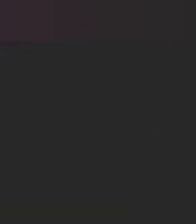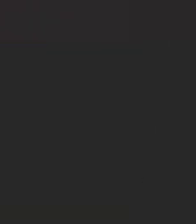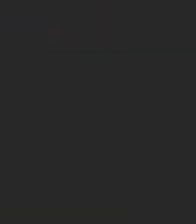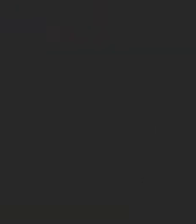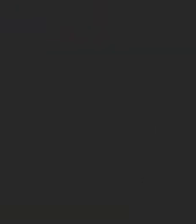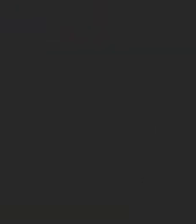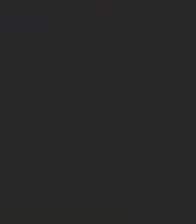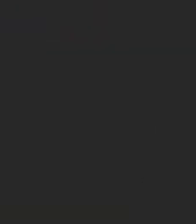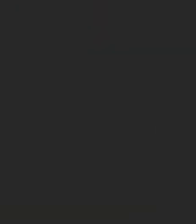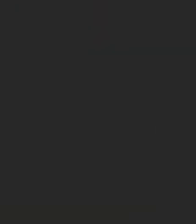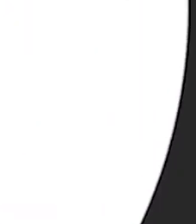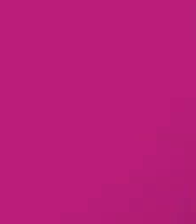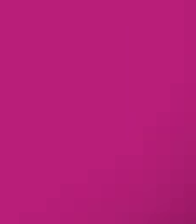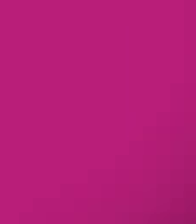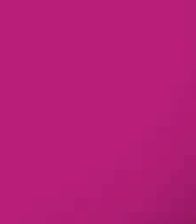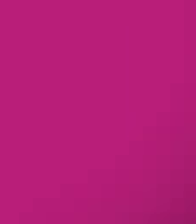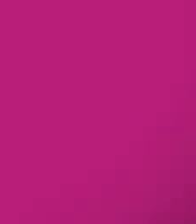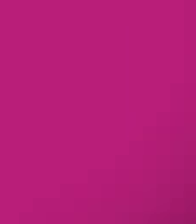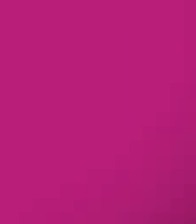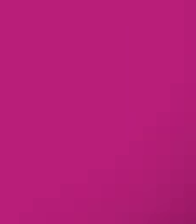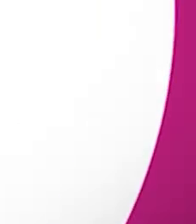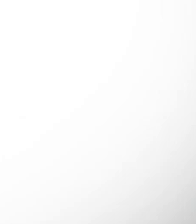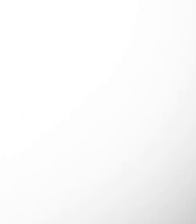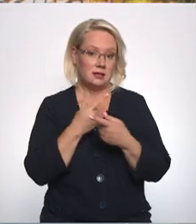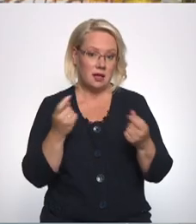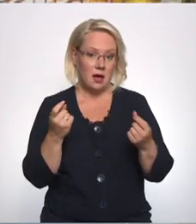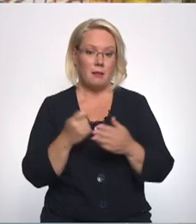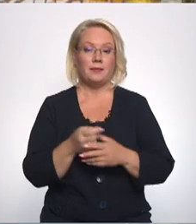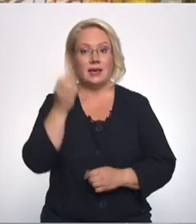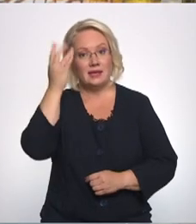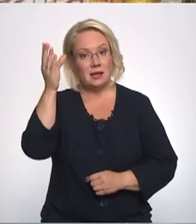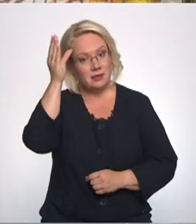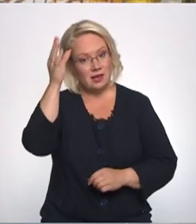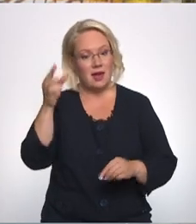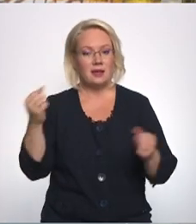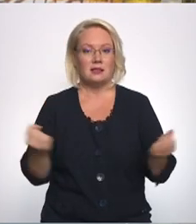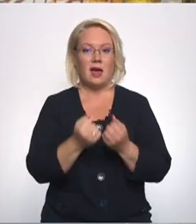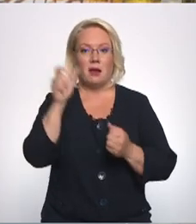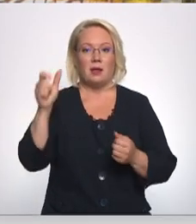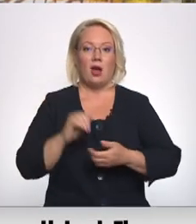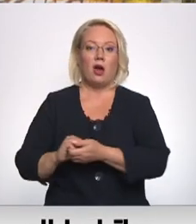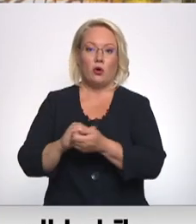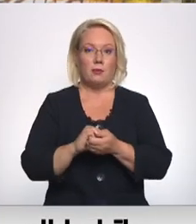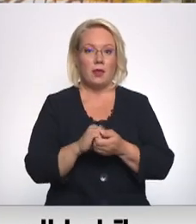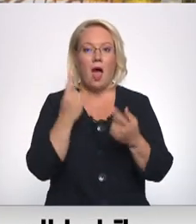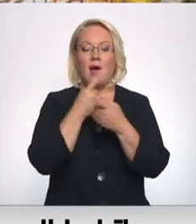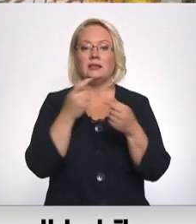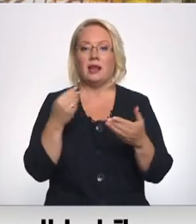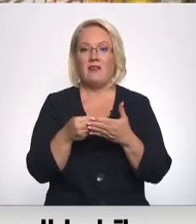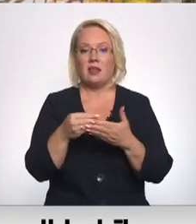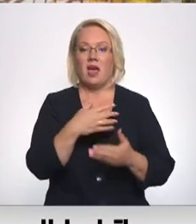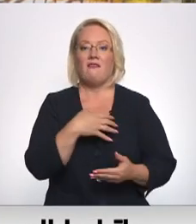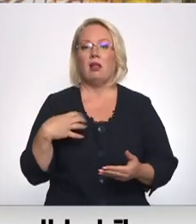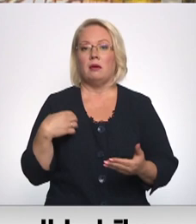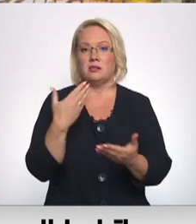Re, visi ēters ir te! Izglītības un zinātnes darbinieku arotbiedrība atzinīgi vērtē valdības